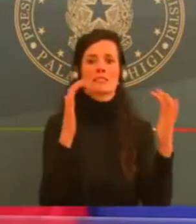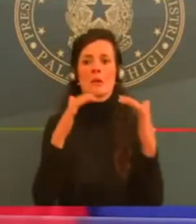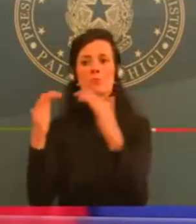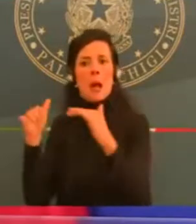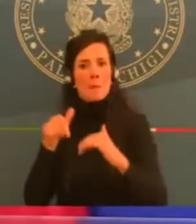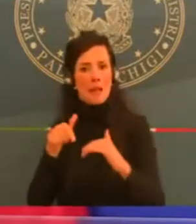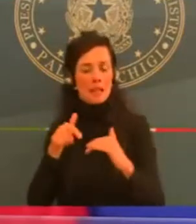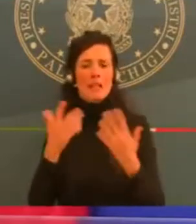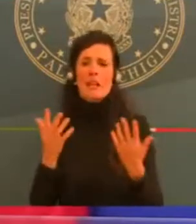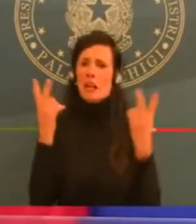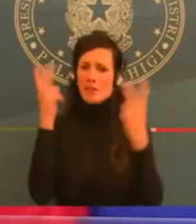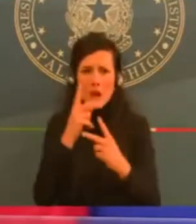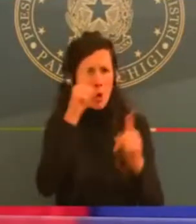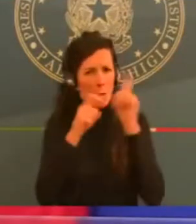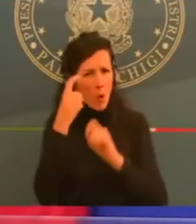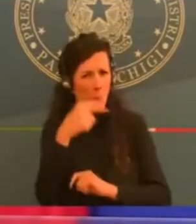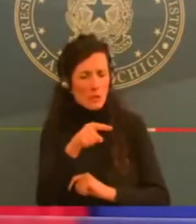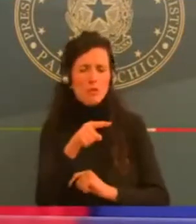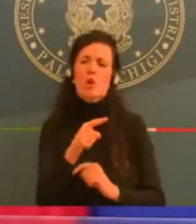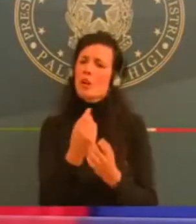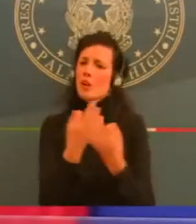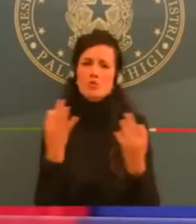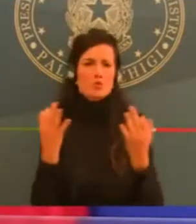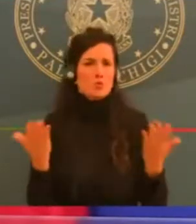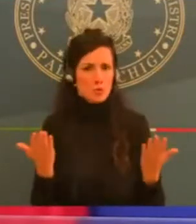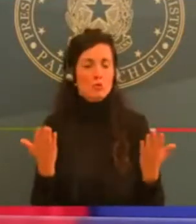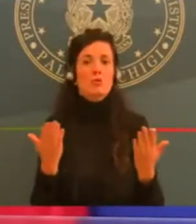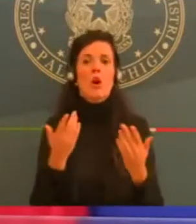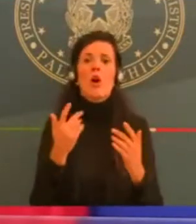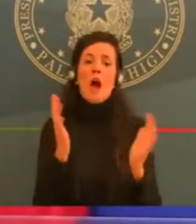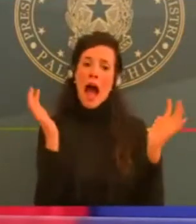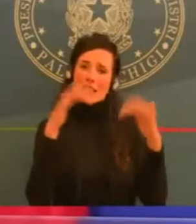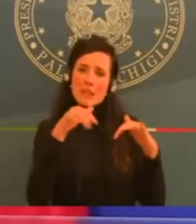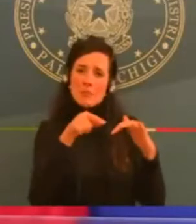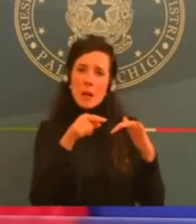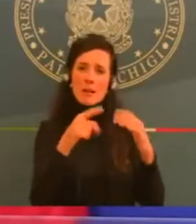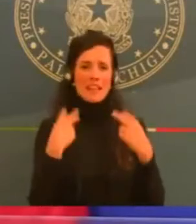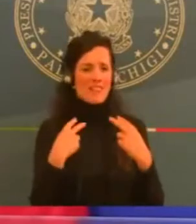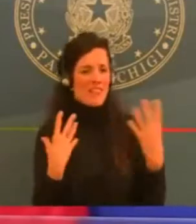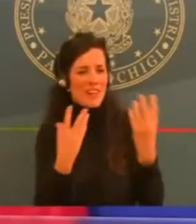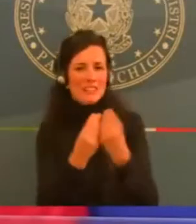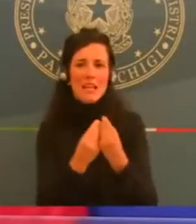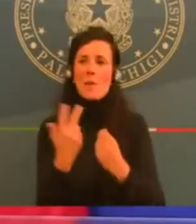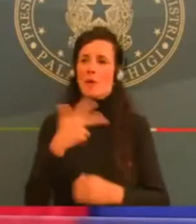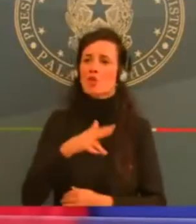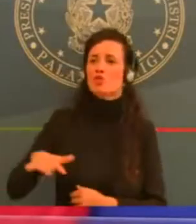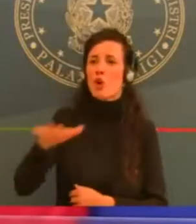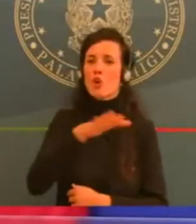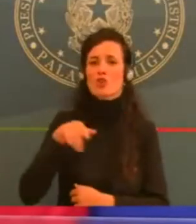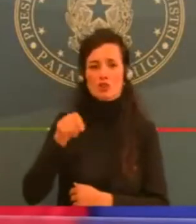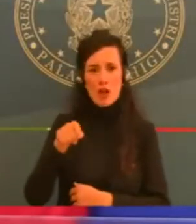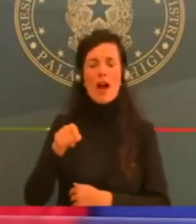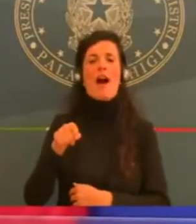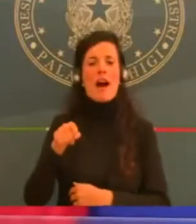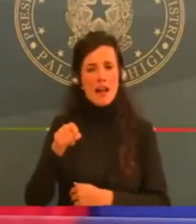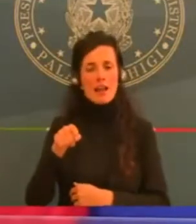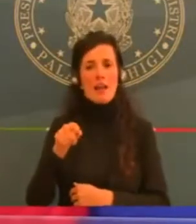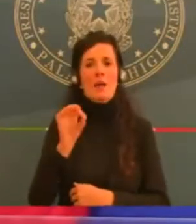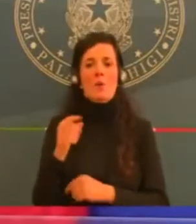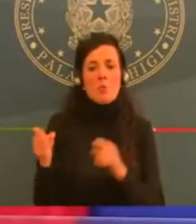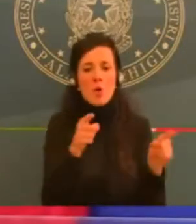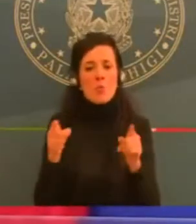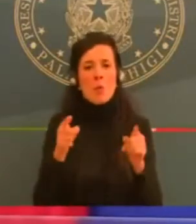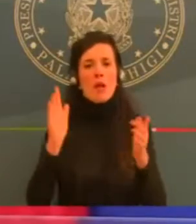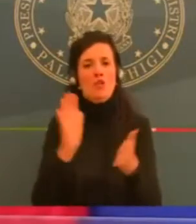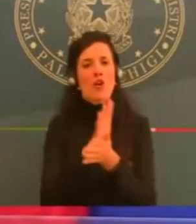particolare nelle festività natalizie. Dobbiamo quindi intervenire e vi assicuro che non è una decisione